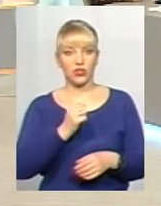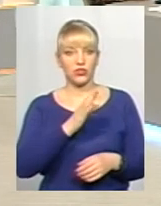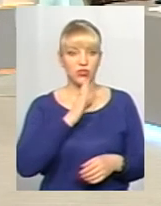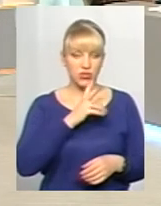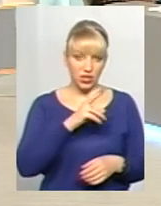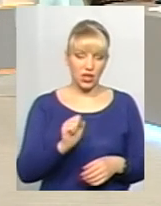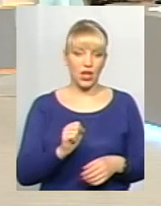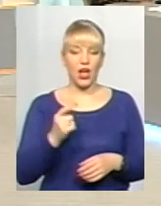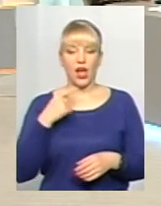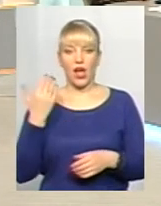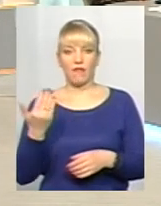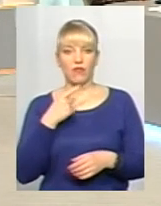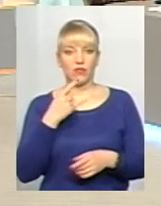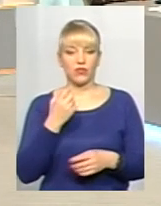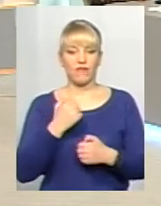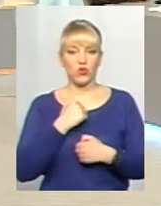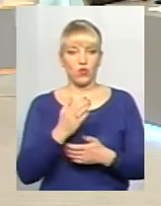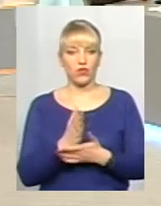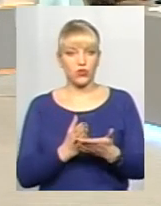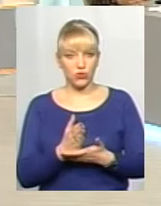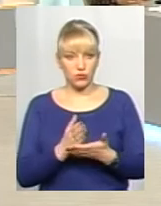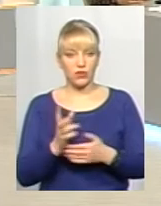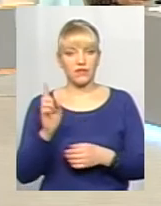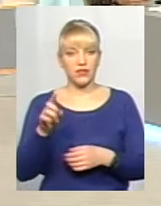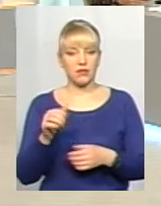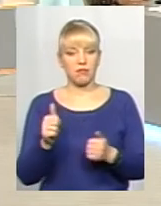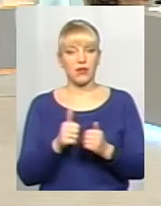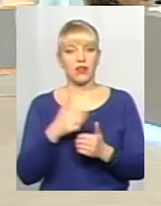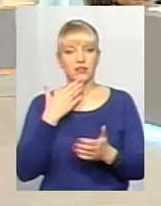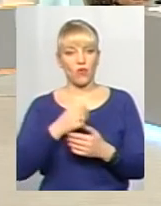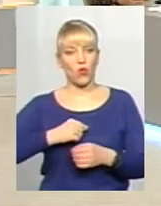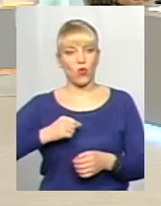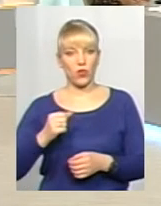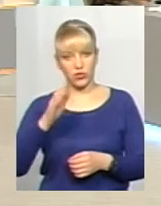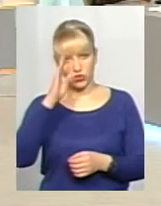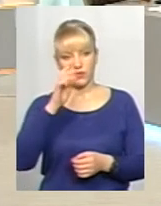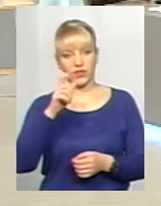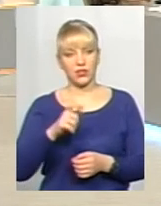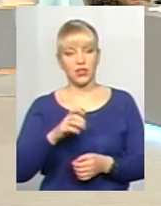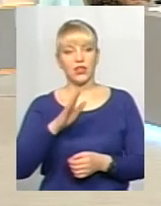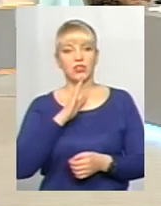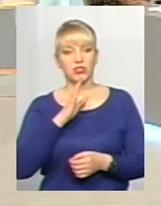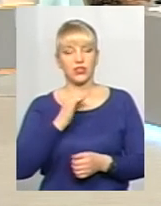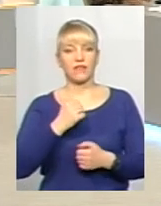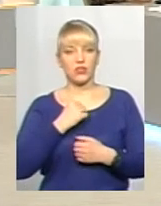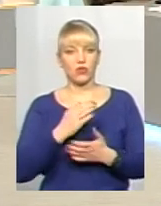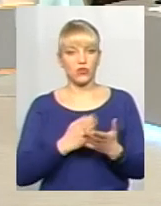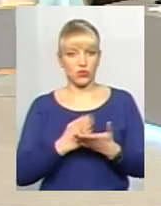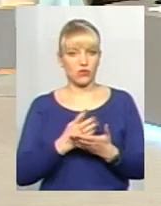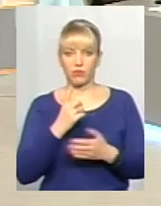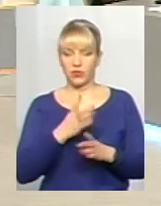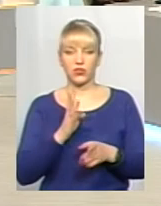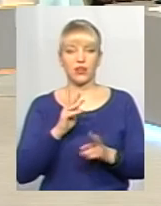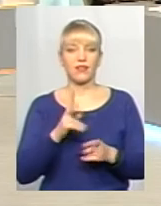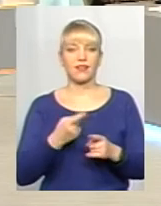військовослужбовець все ж таки біля свого колеги, так, чоловіка, жінка, військовослужбовець в першу чергу.